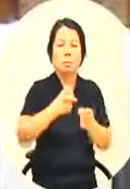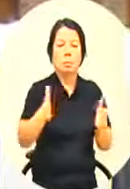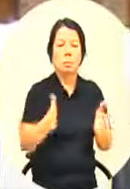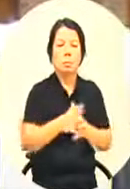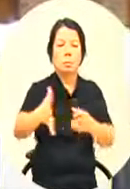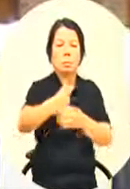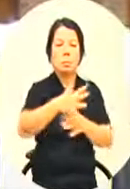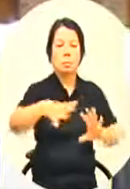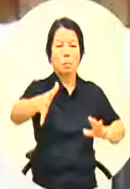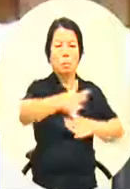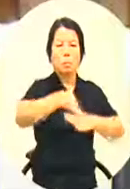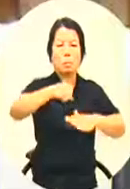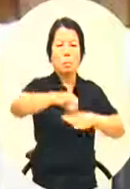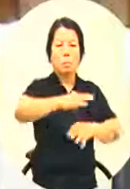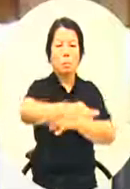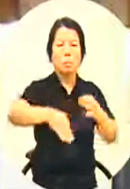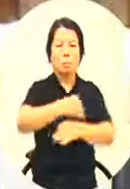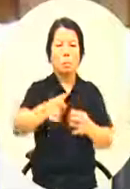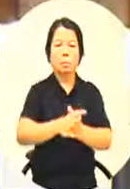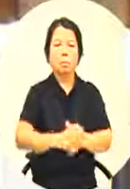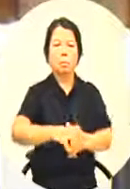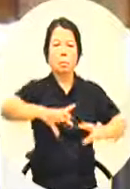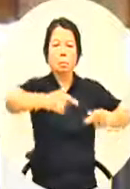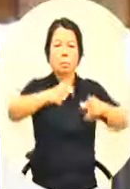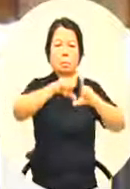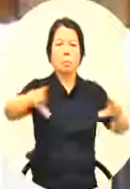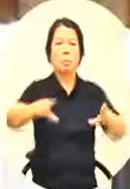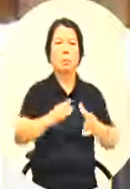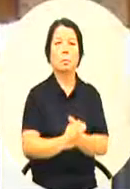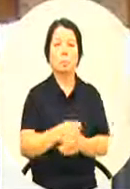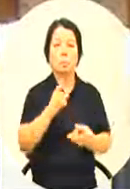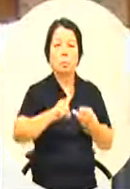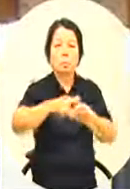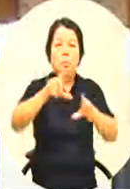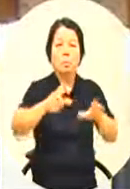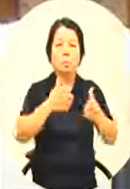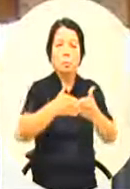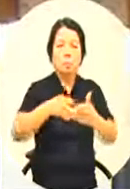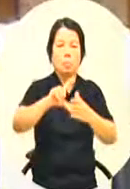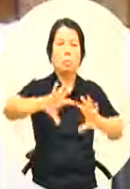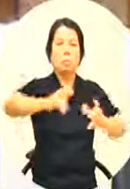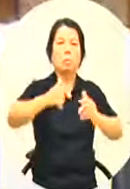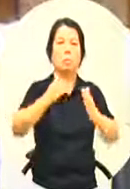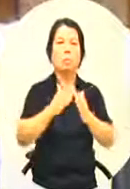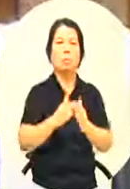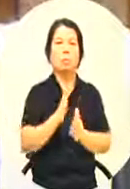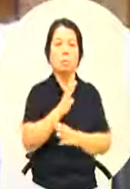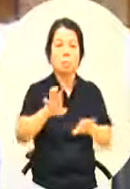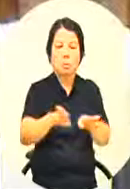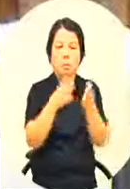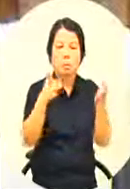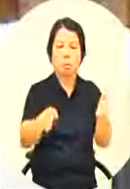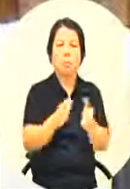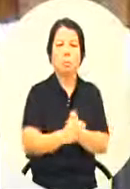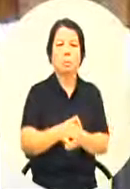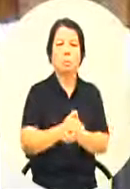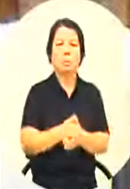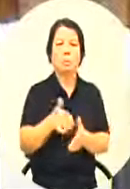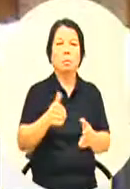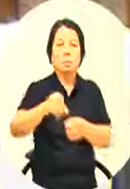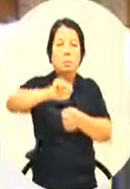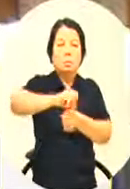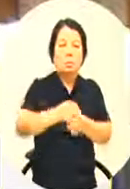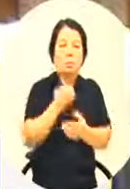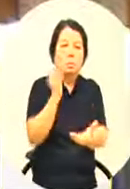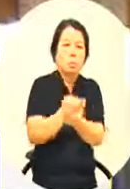球的经济政治已经产生了大变动全世界主要的国家都已经开始加码投资